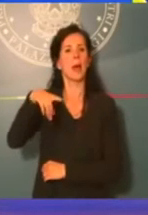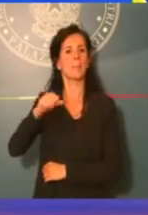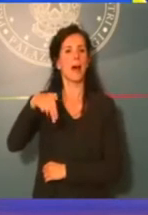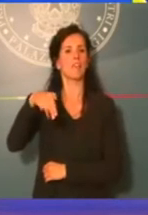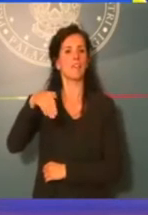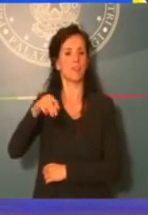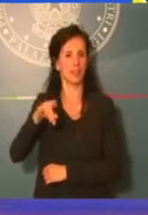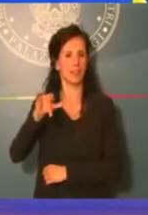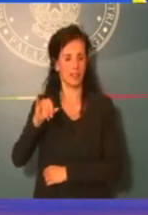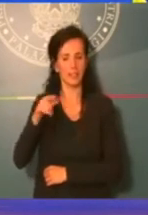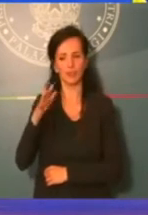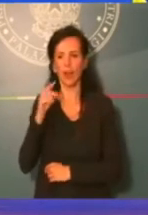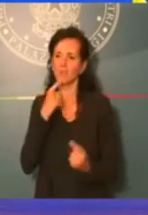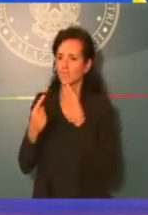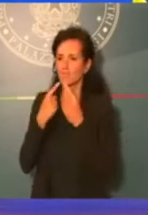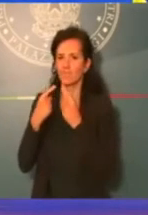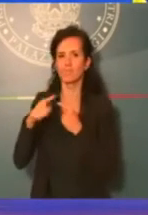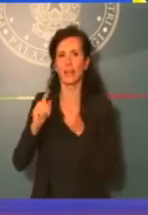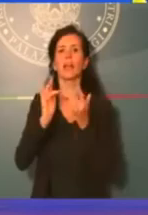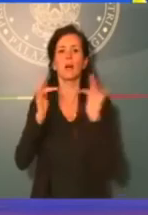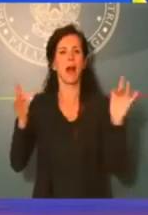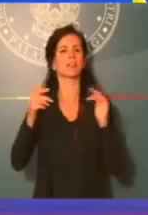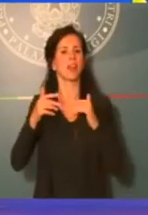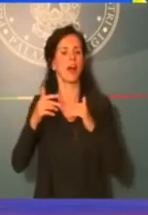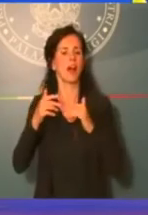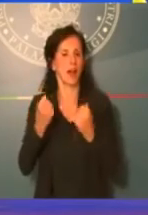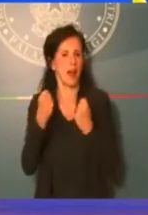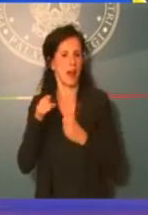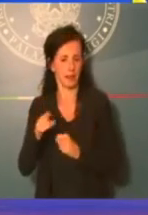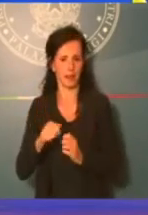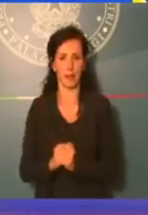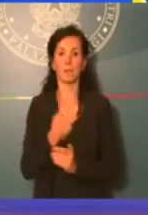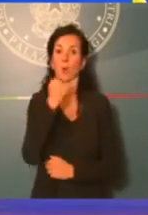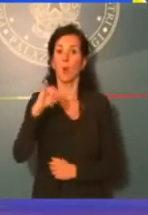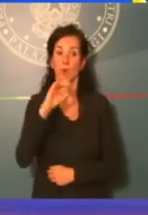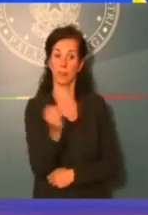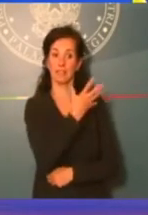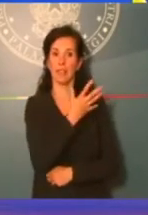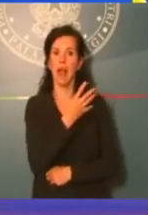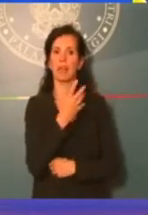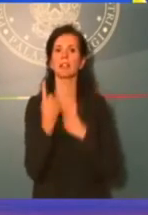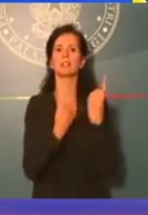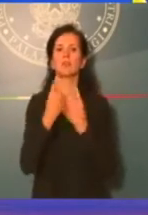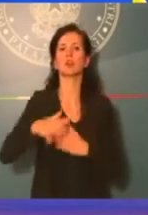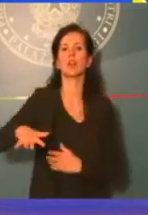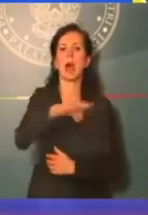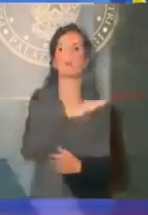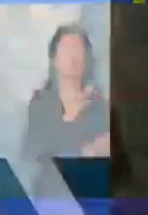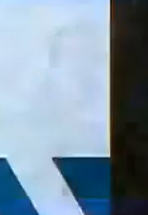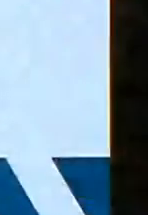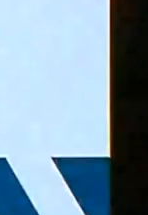nazionale. Un'ultima slide che riguarda le autorizzazioni ambientali e le bonifiche rapide.